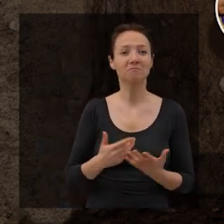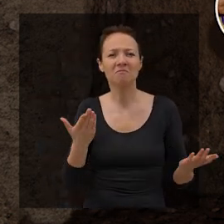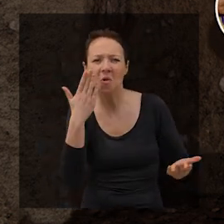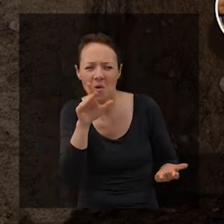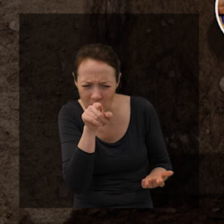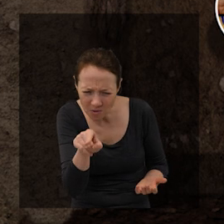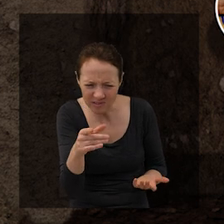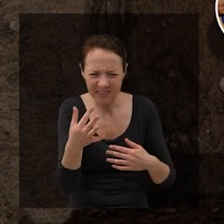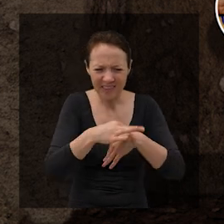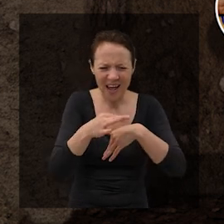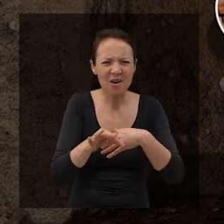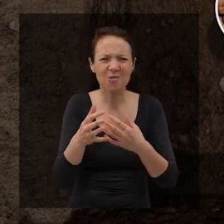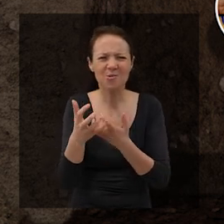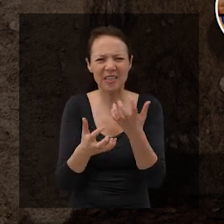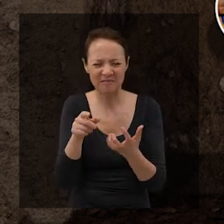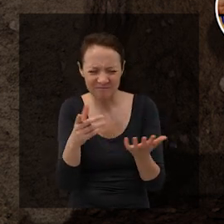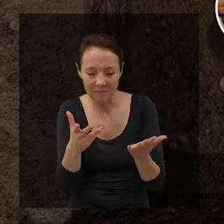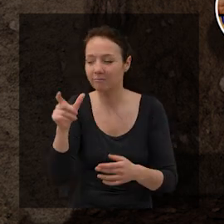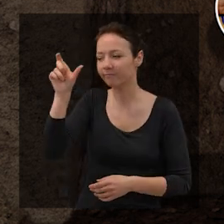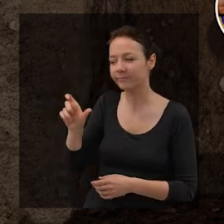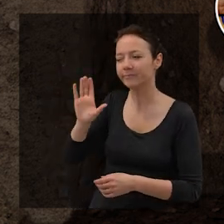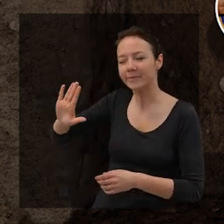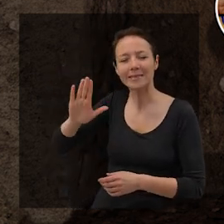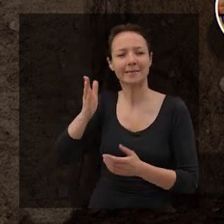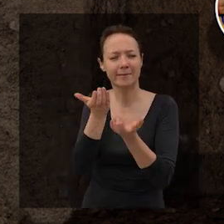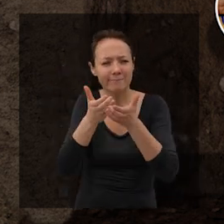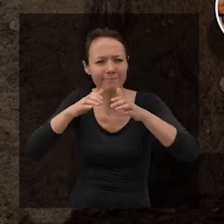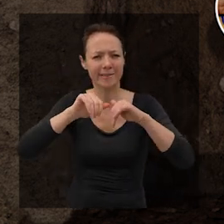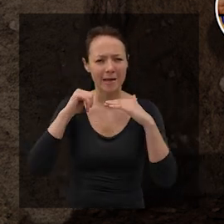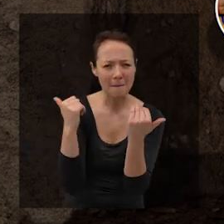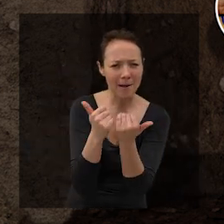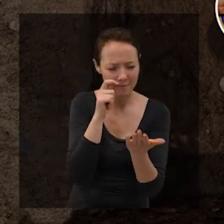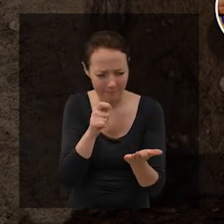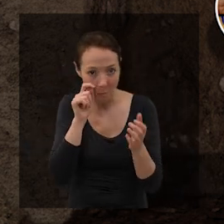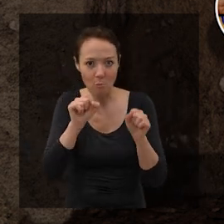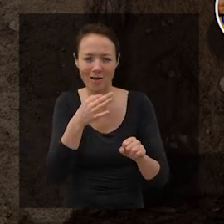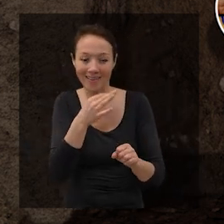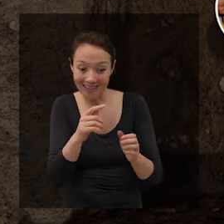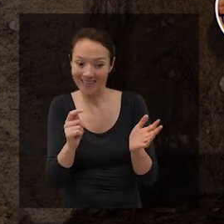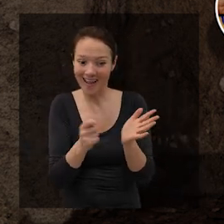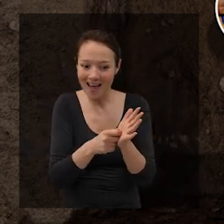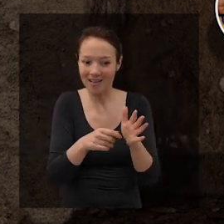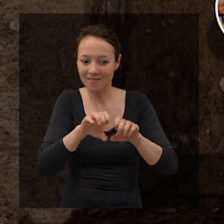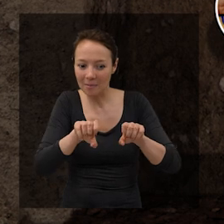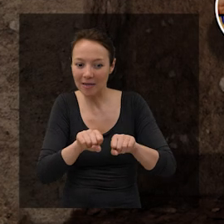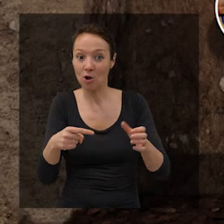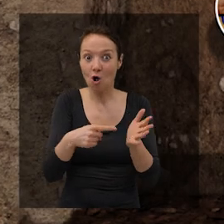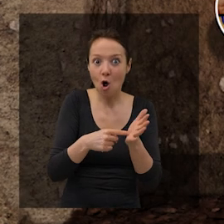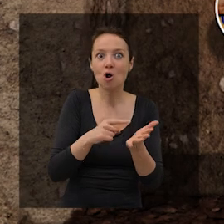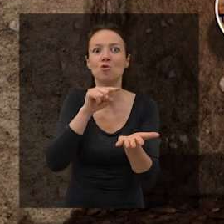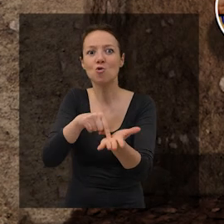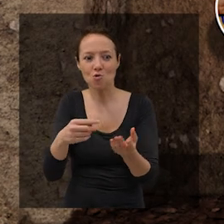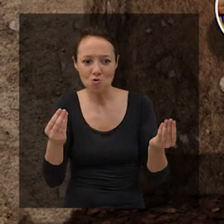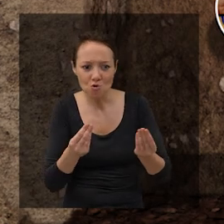hommes. Et ce petit fragment de terre cuite ? Le céramologue va déterminer l'objet dont il provient et son usage au quotidien.